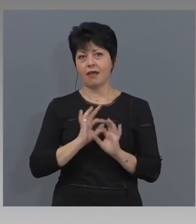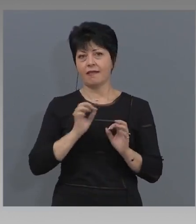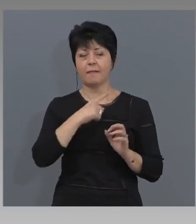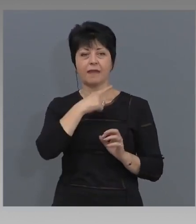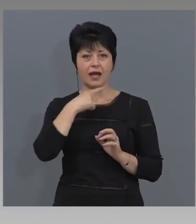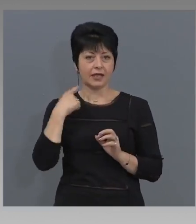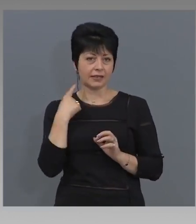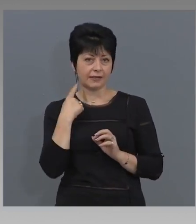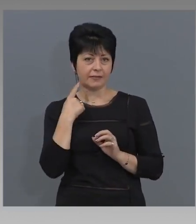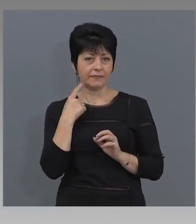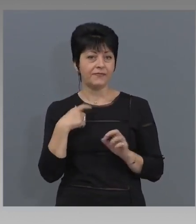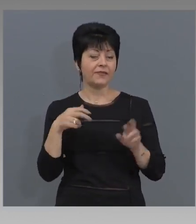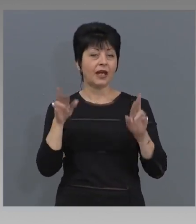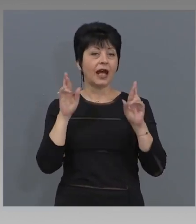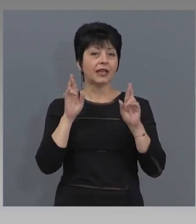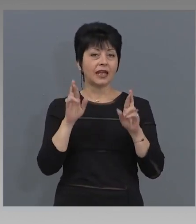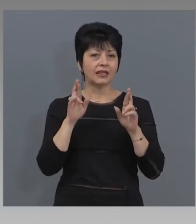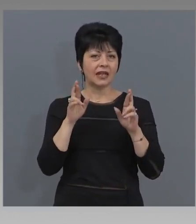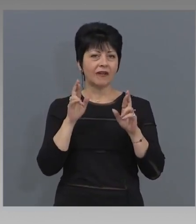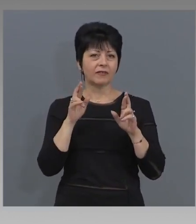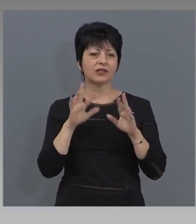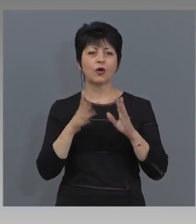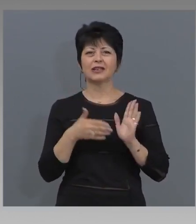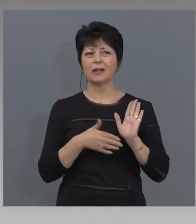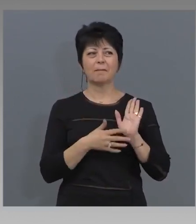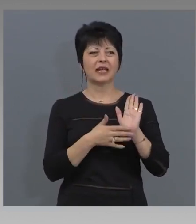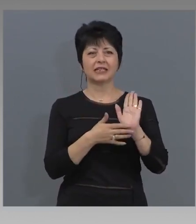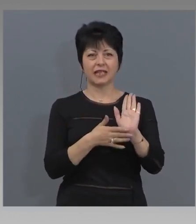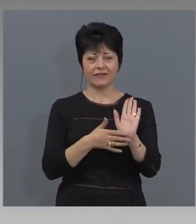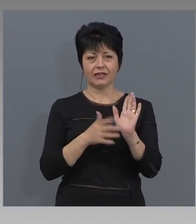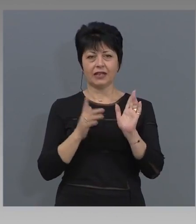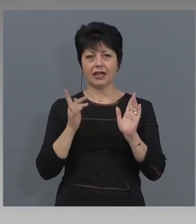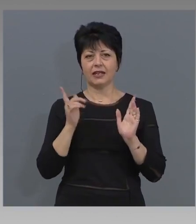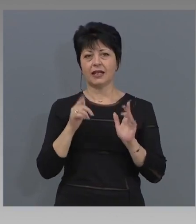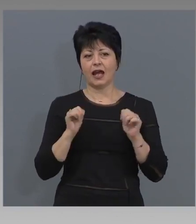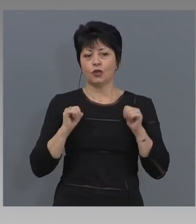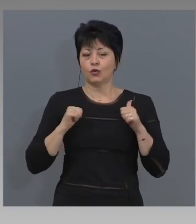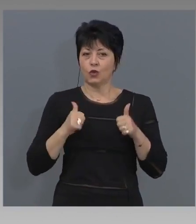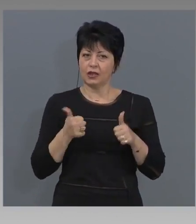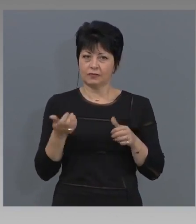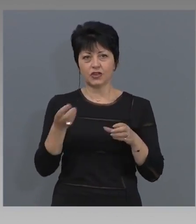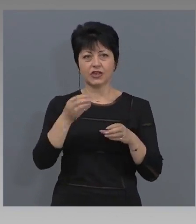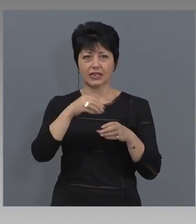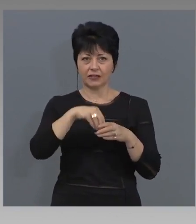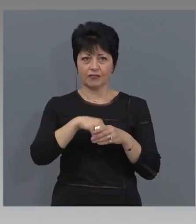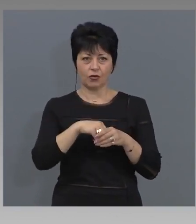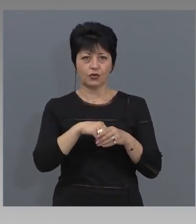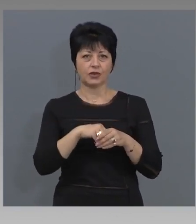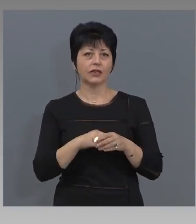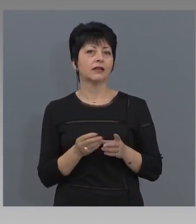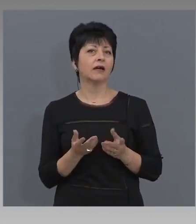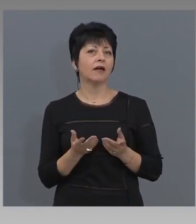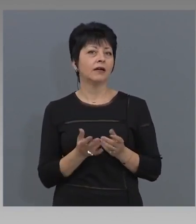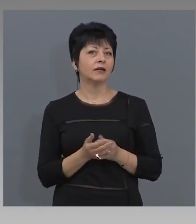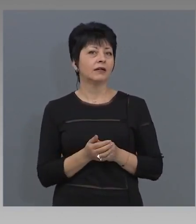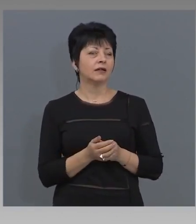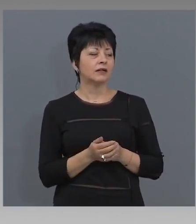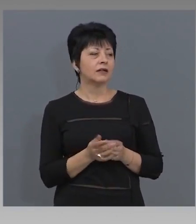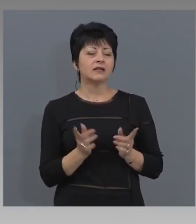че много от представителите в сектор туризъм ще се включат със сигурност, с